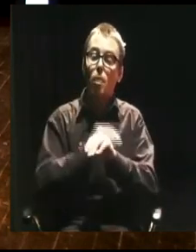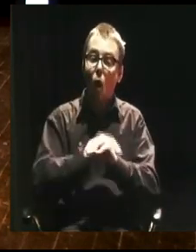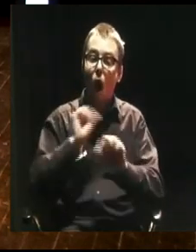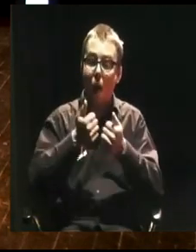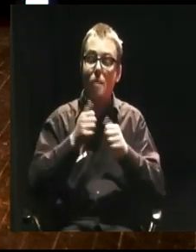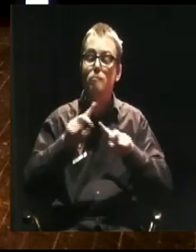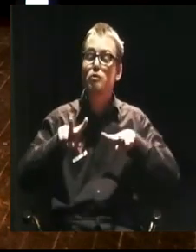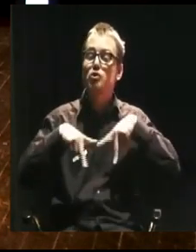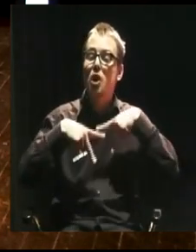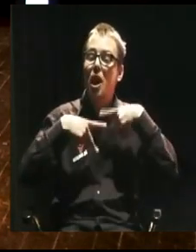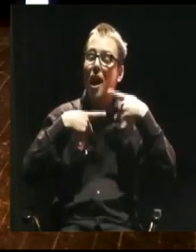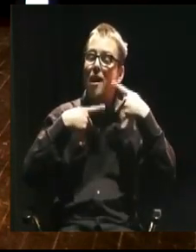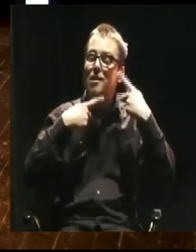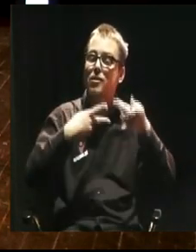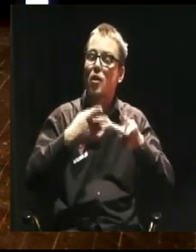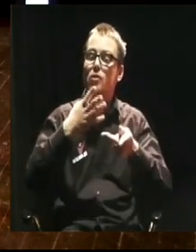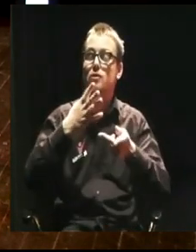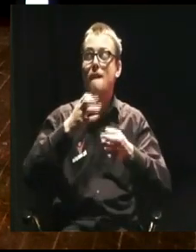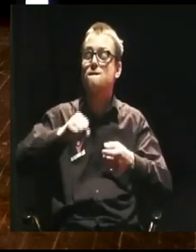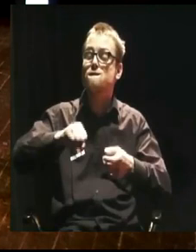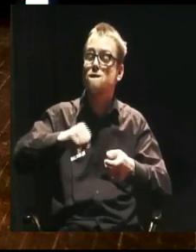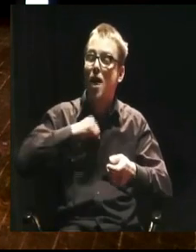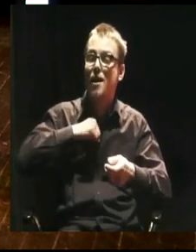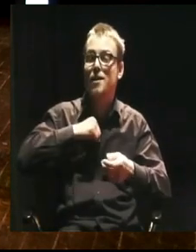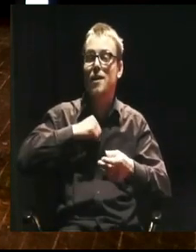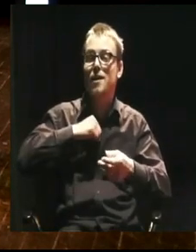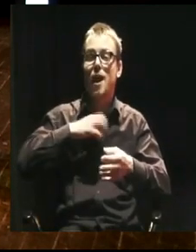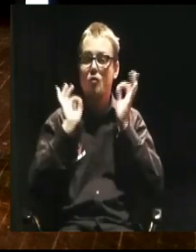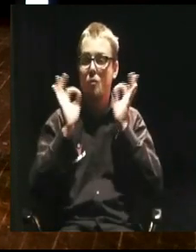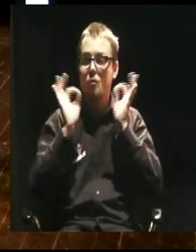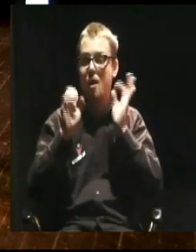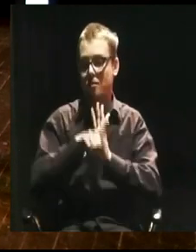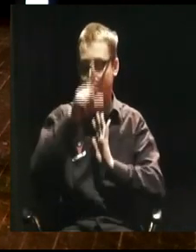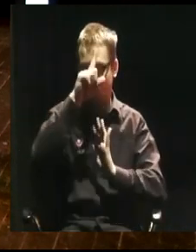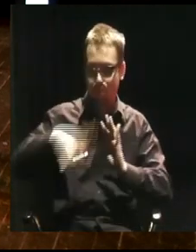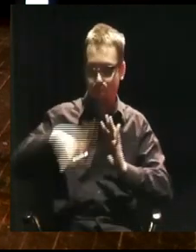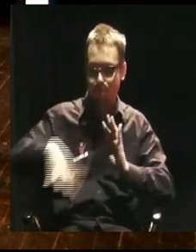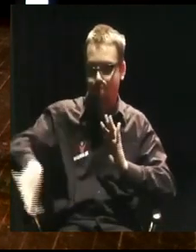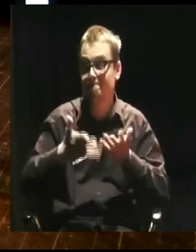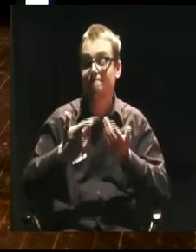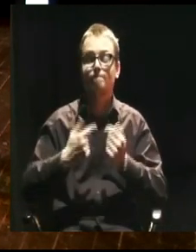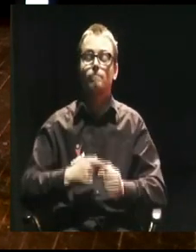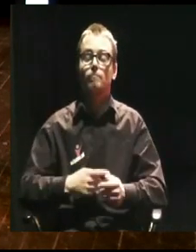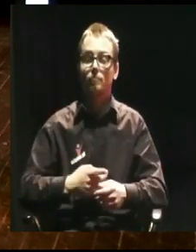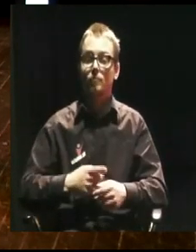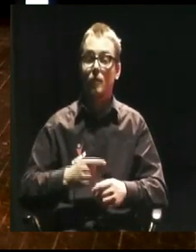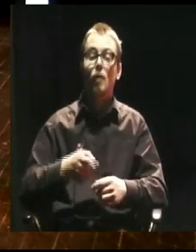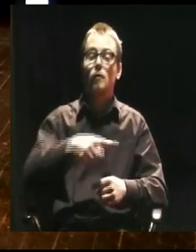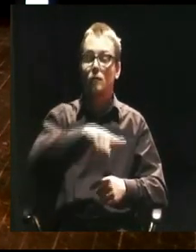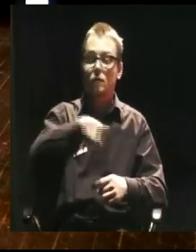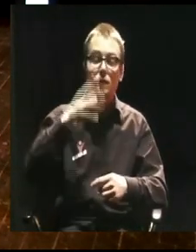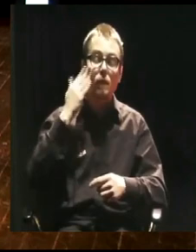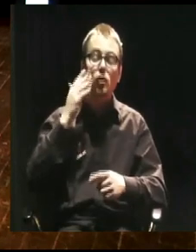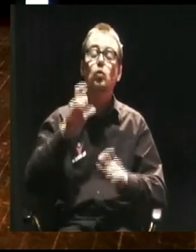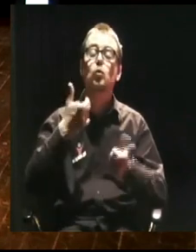Więc wiecie już mniej więcej, co robimy. Pytanie teraz może troszeczkę inne, jak to robimy. I tutaj możemy